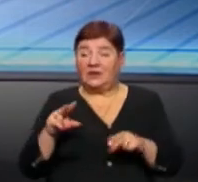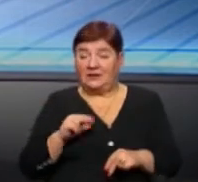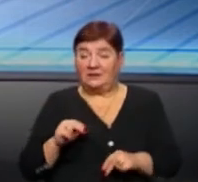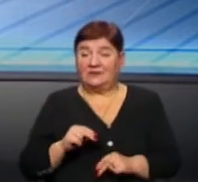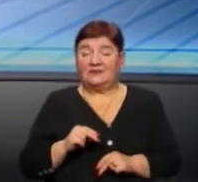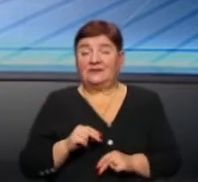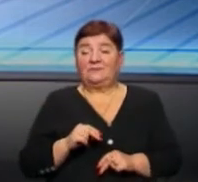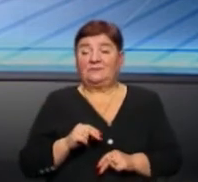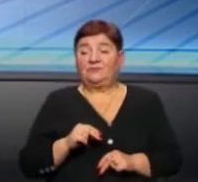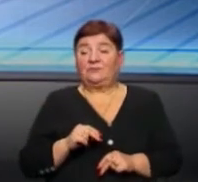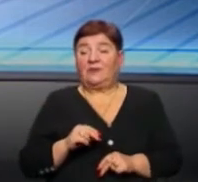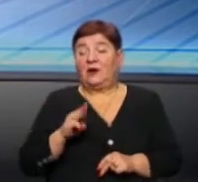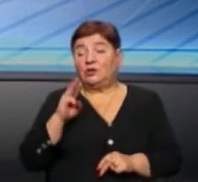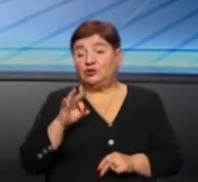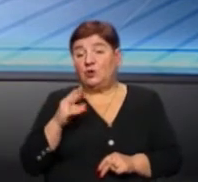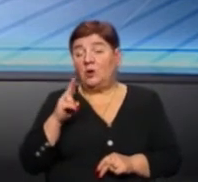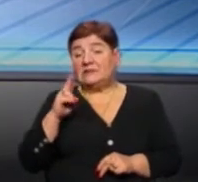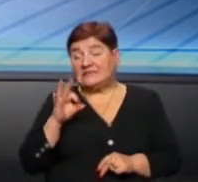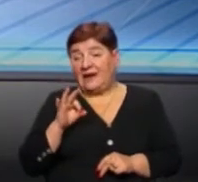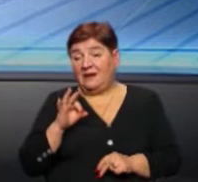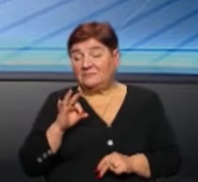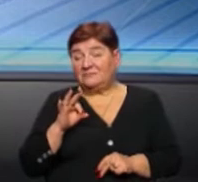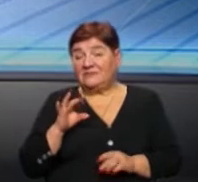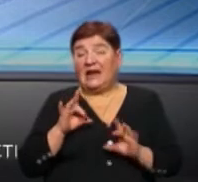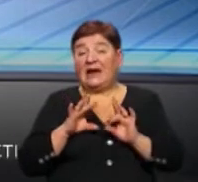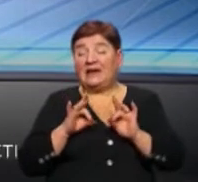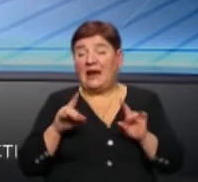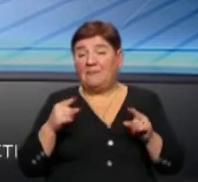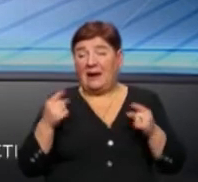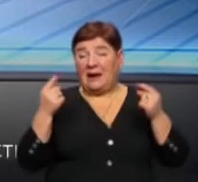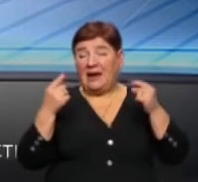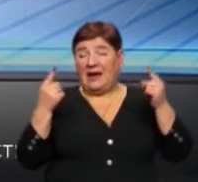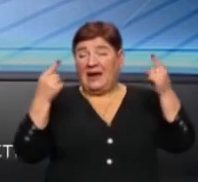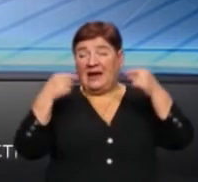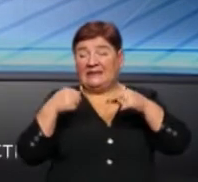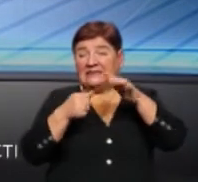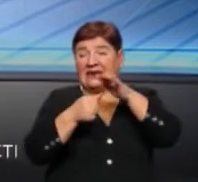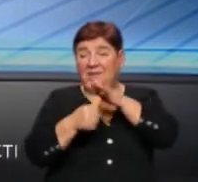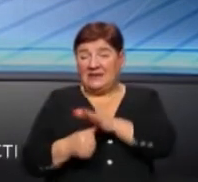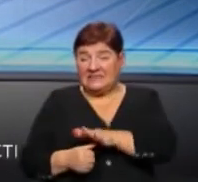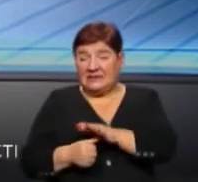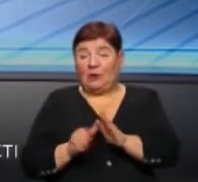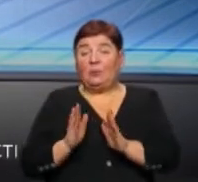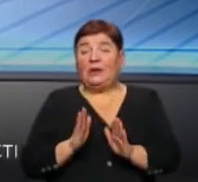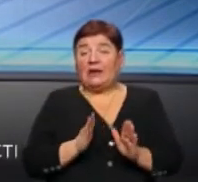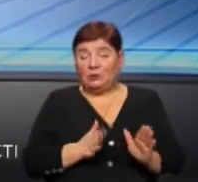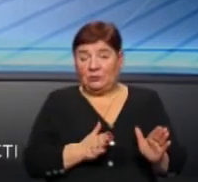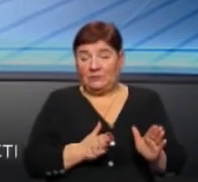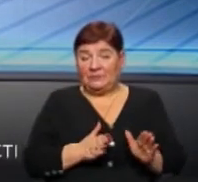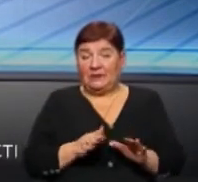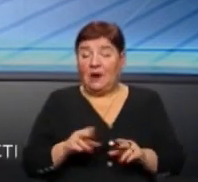що це є дискримінаційна реклама. Але згідно порядку